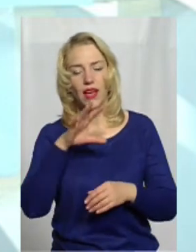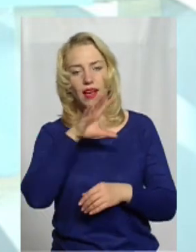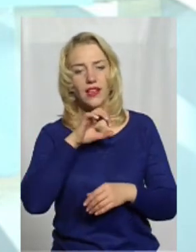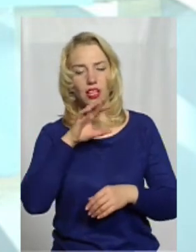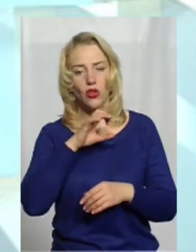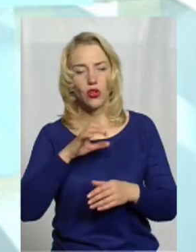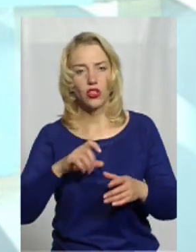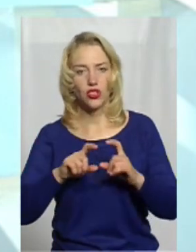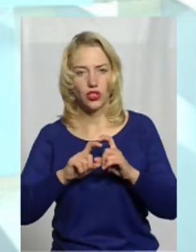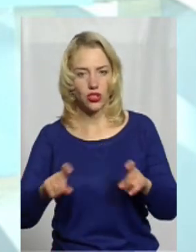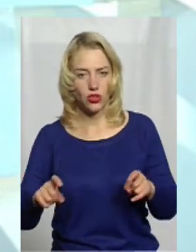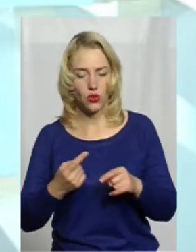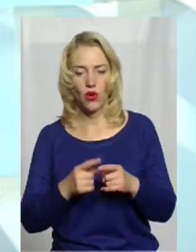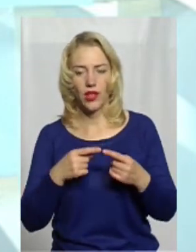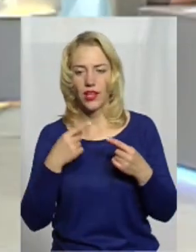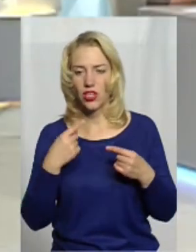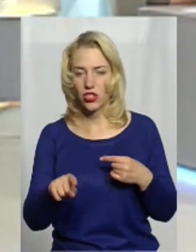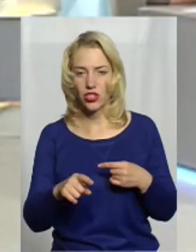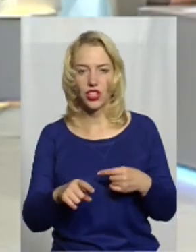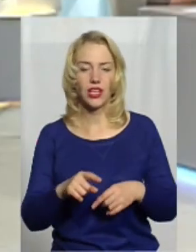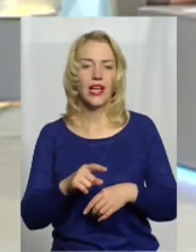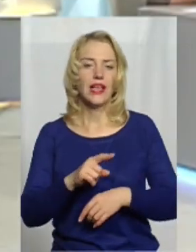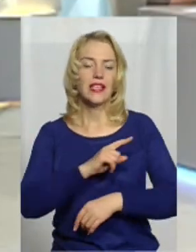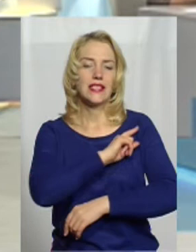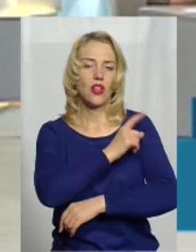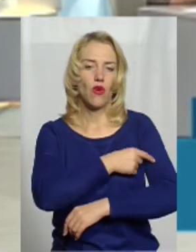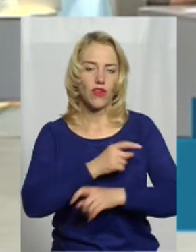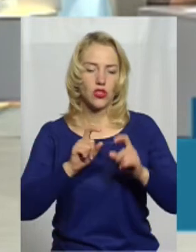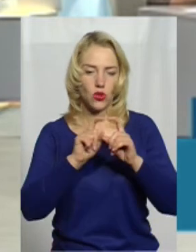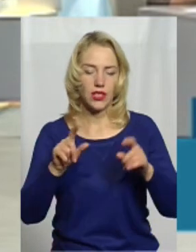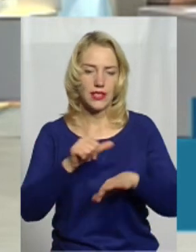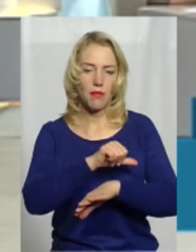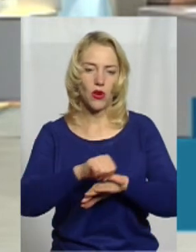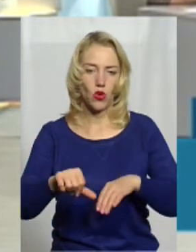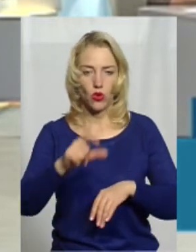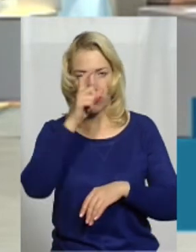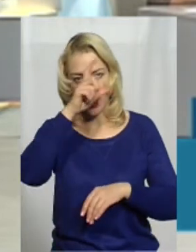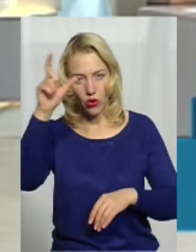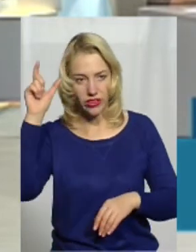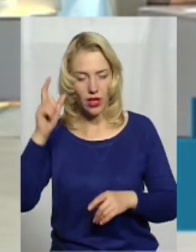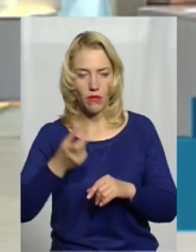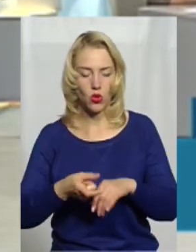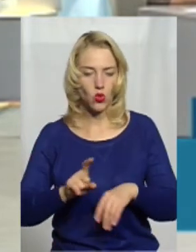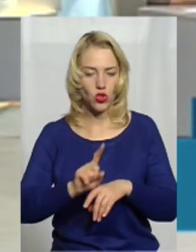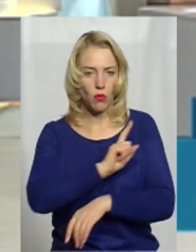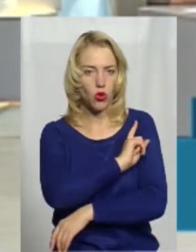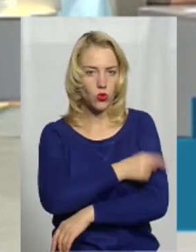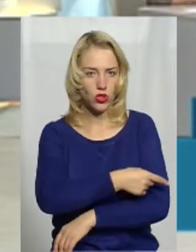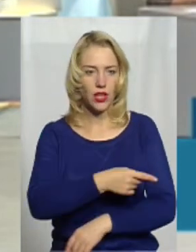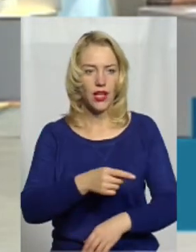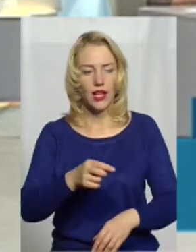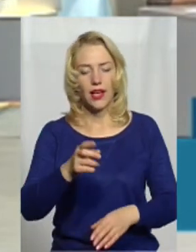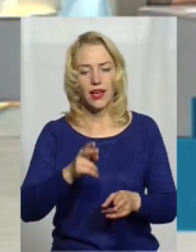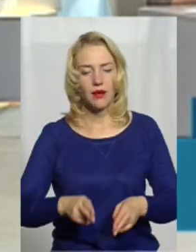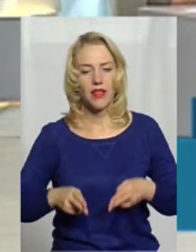інших силових структур. Це прикордонна академія, дуже потужна кримінально